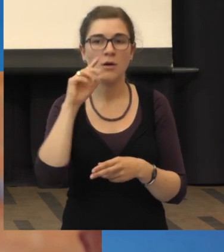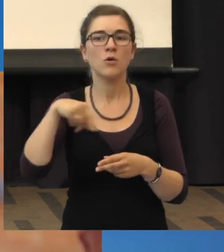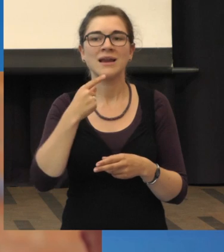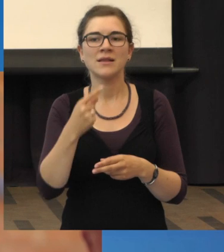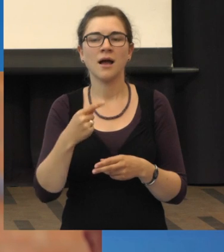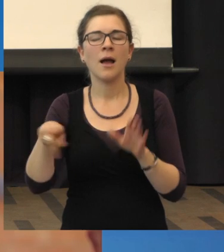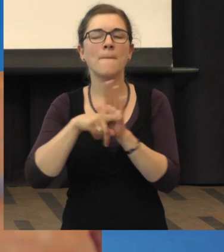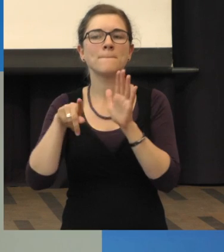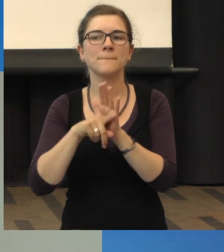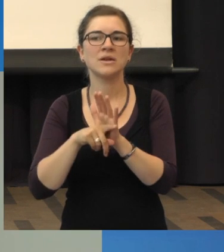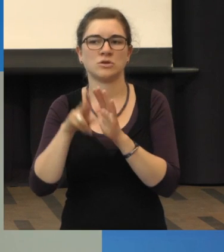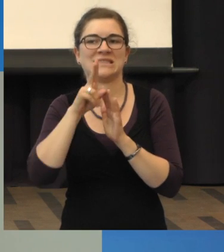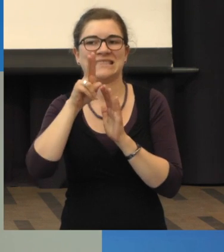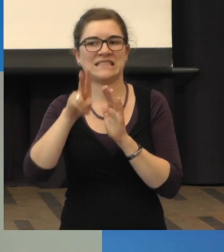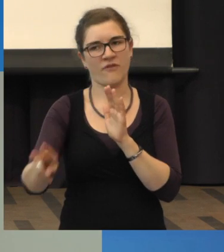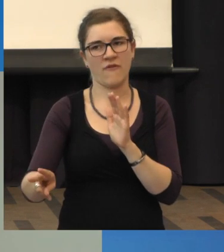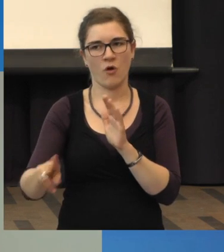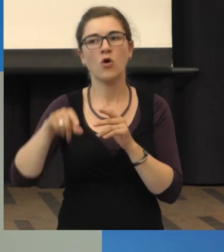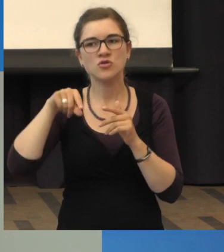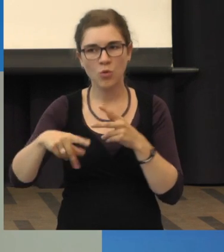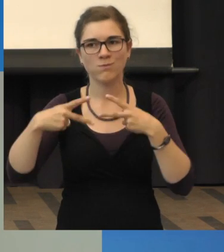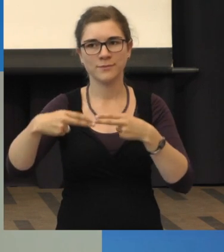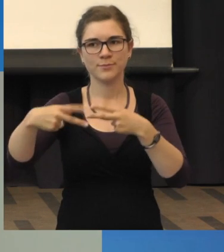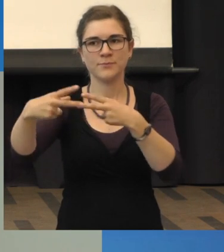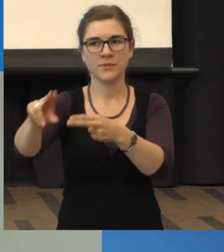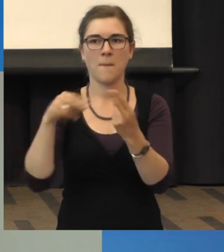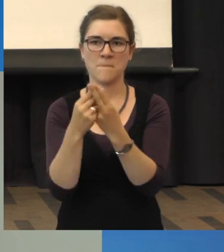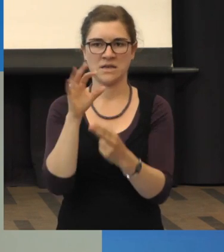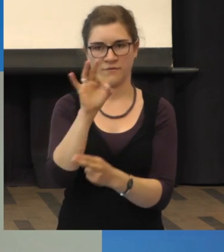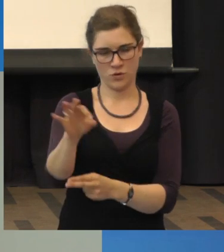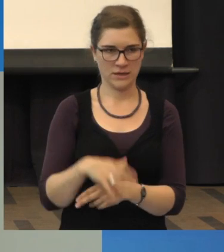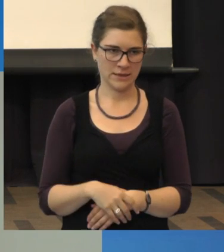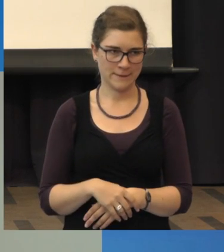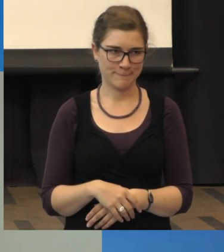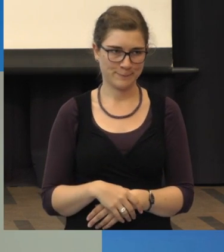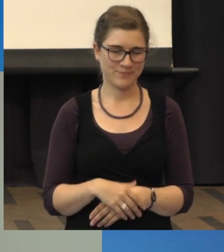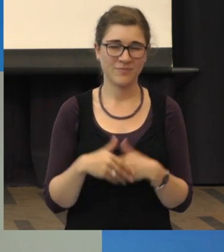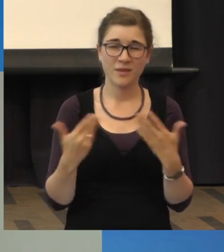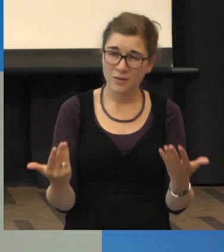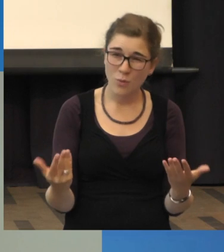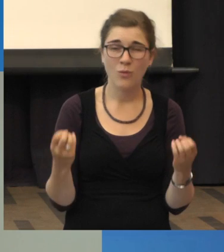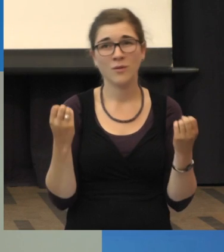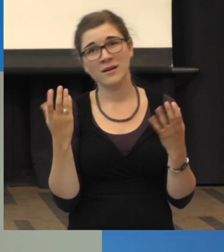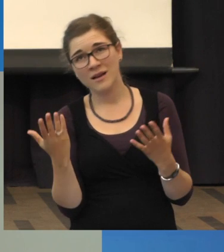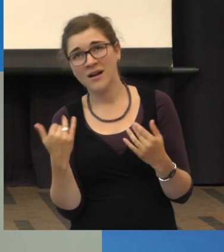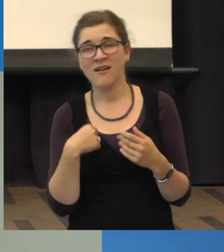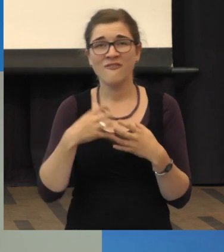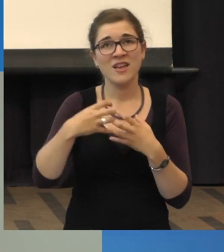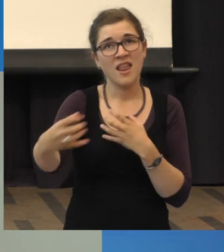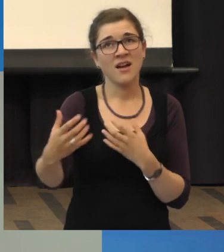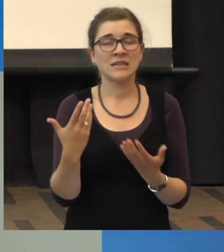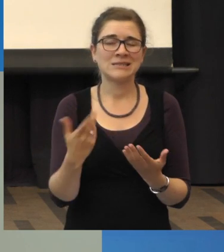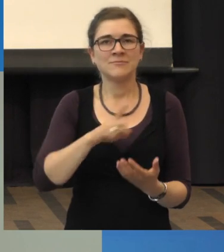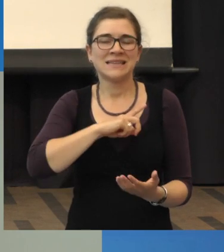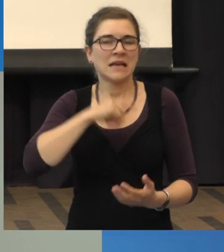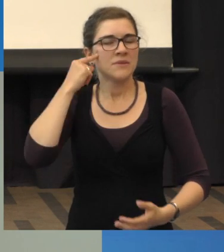Wochen, das ist dein Intervall, das machen wir so weiter. Nicht unendlich, die Frage, wie lange ich persönlich handhabe